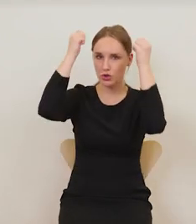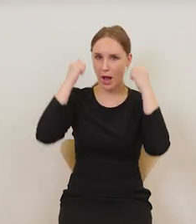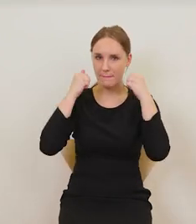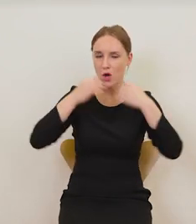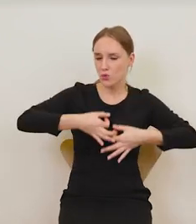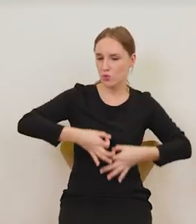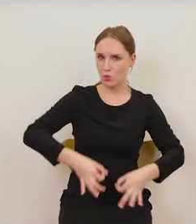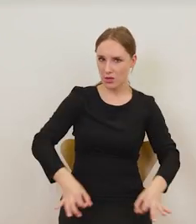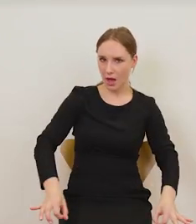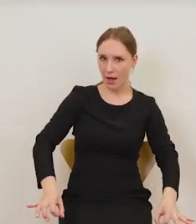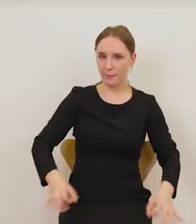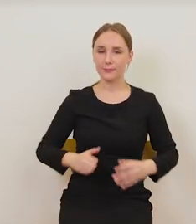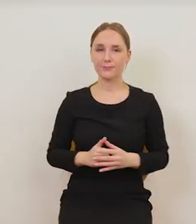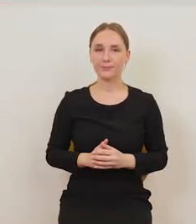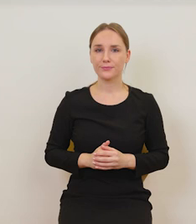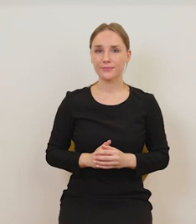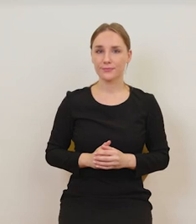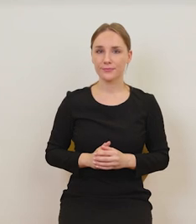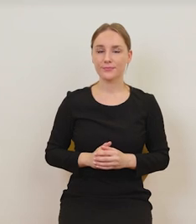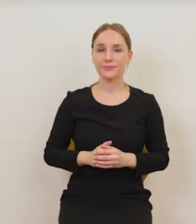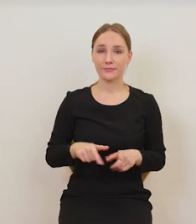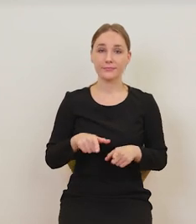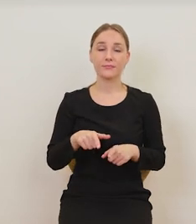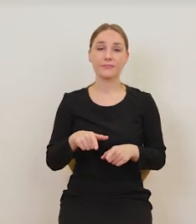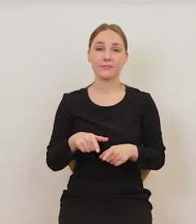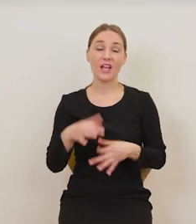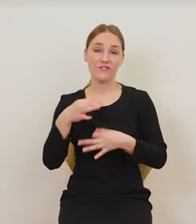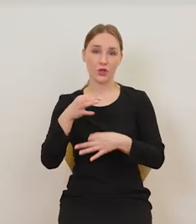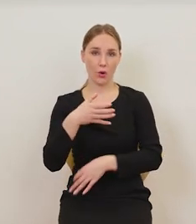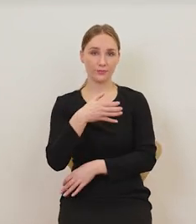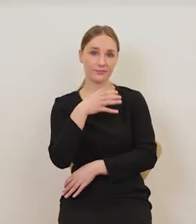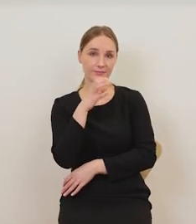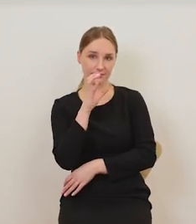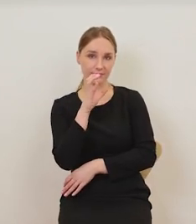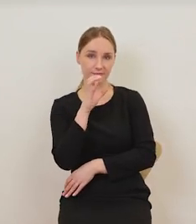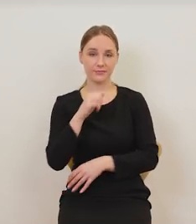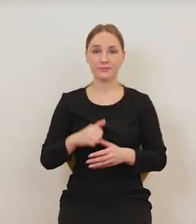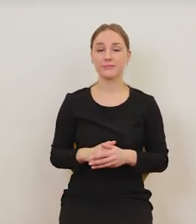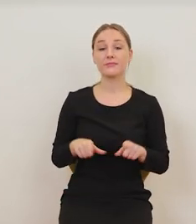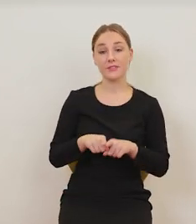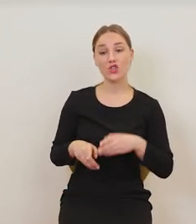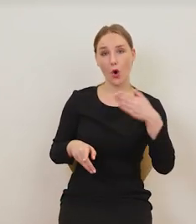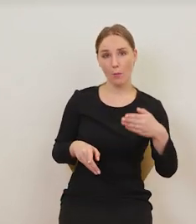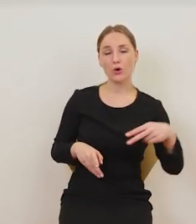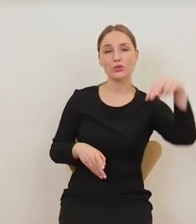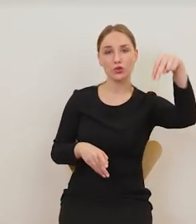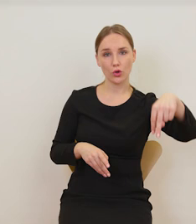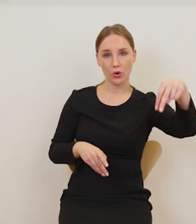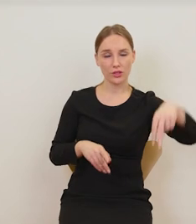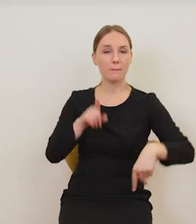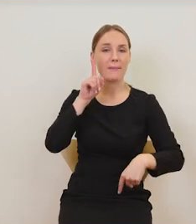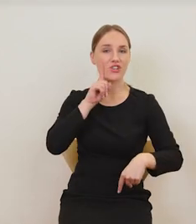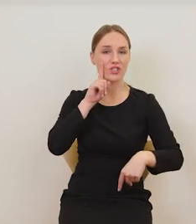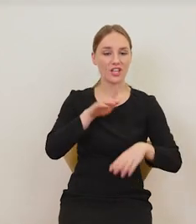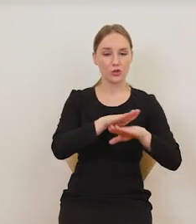długa suknia, pijąca wino. I stojący koło niej mężczyzna,